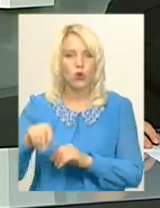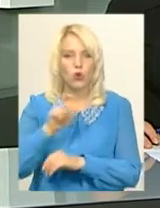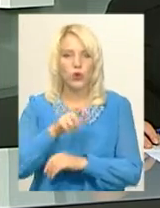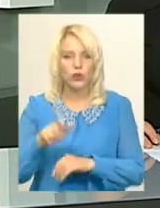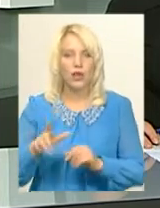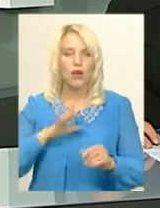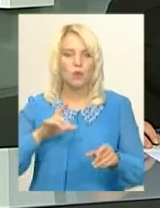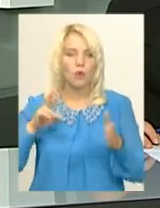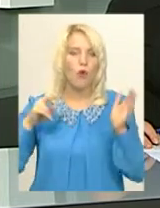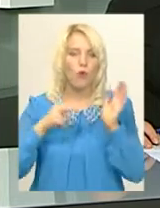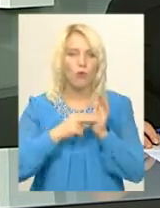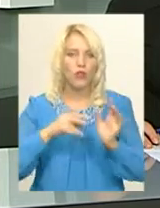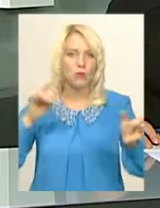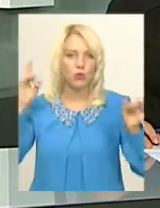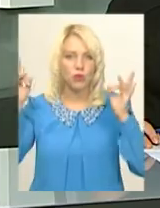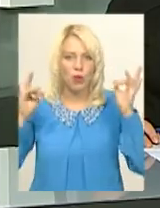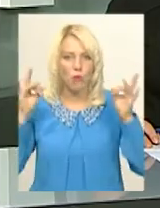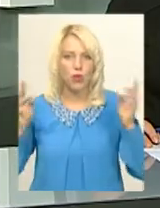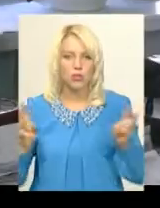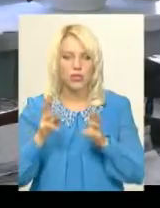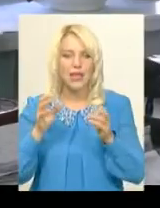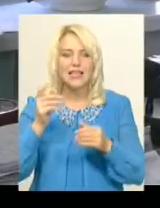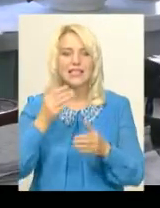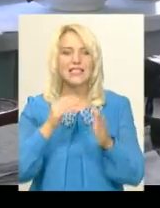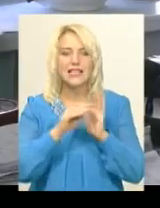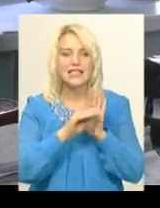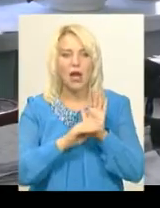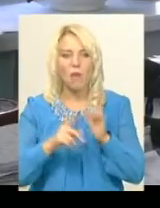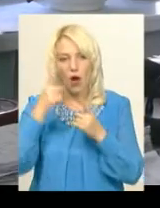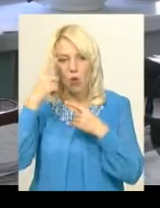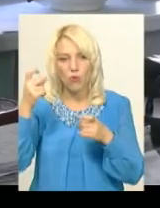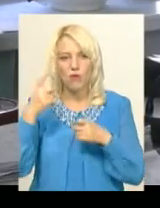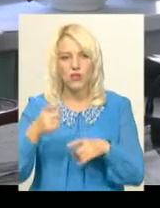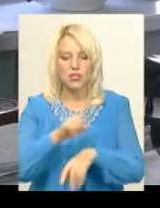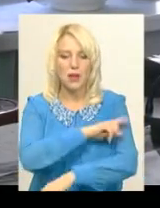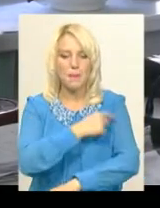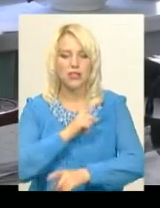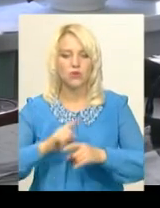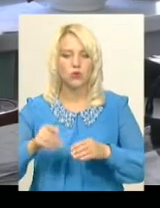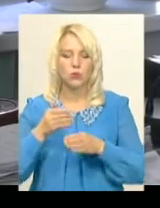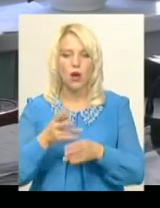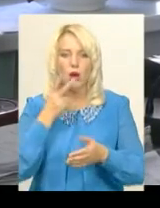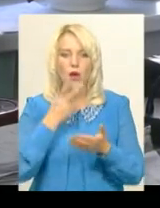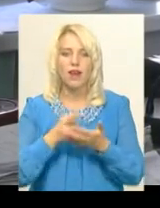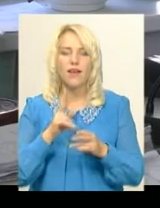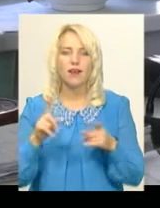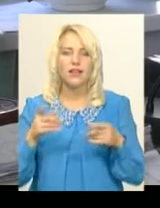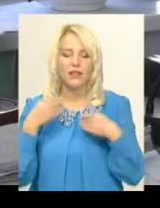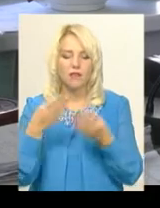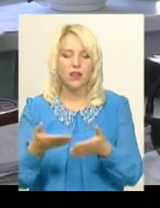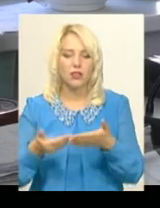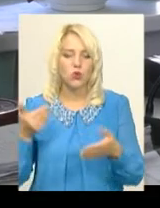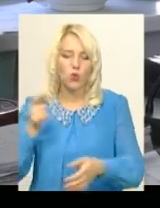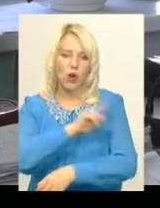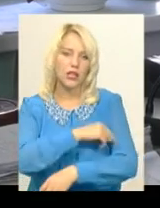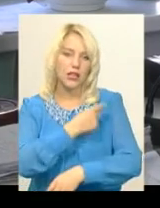увімкнено пожежну сигналізацію та систему уповіщення. Медики швидкою продемонстрували працівникам Поштампту, як надавати до лікарської